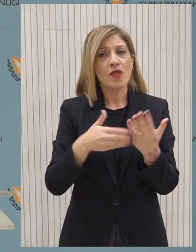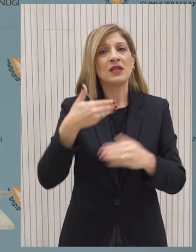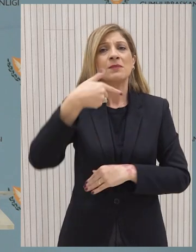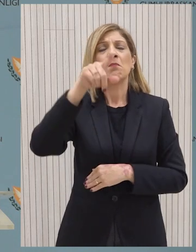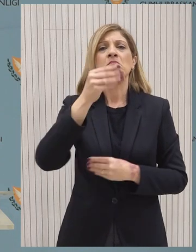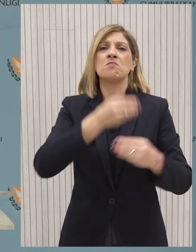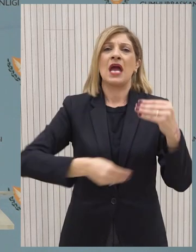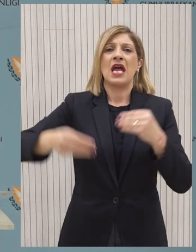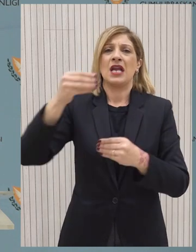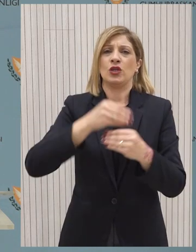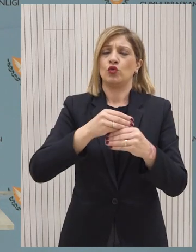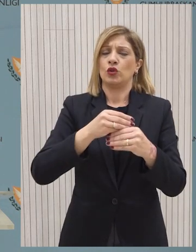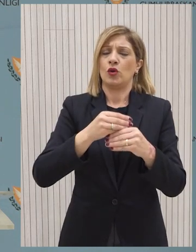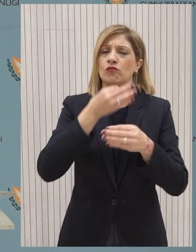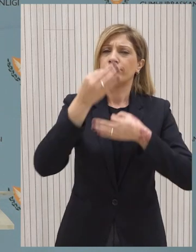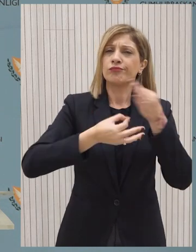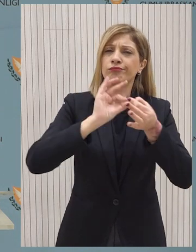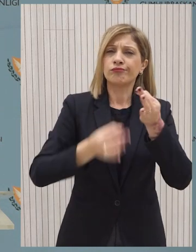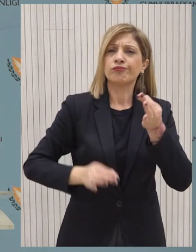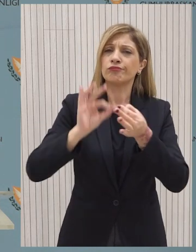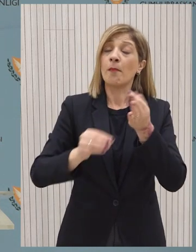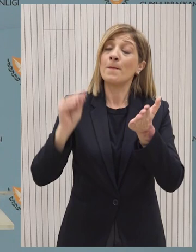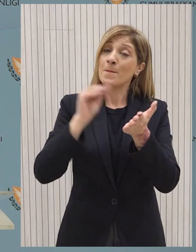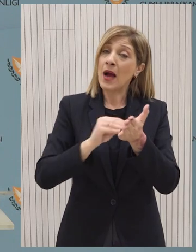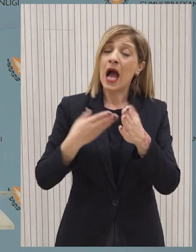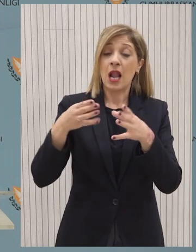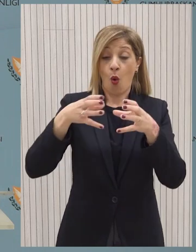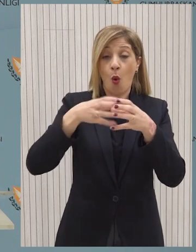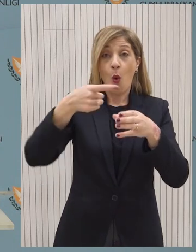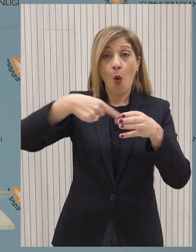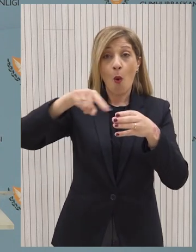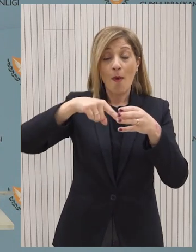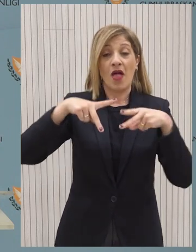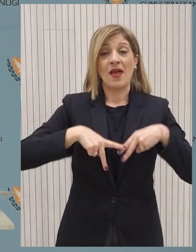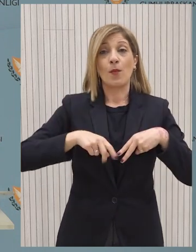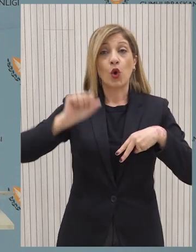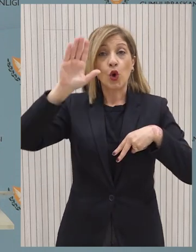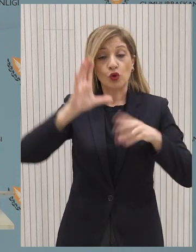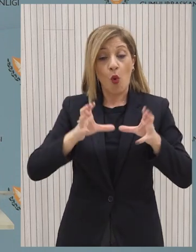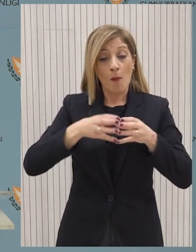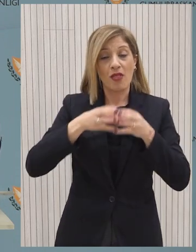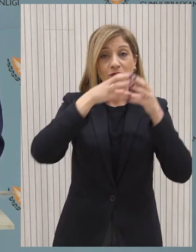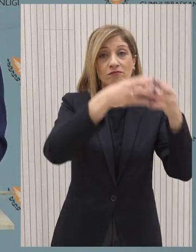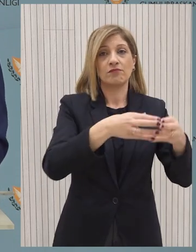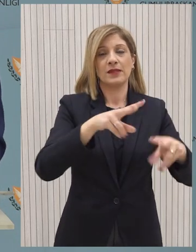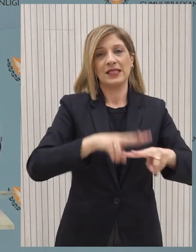επόμενες μέρες όπου μαζί με την τεχνική ομάδα θα μεταβεί εκ νέου στο Ισραήλ ο Υπουργός Εξωτερικών Κωνσταντίνος Κόμπος.